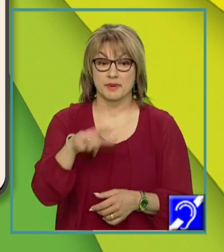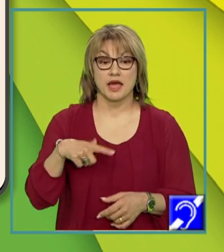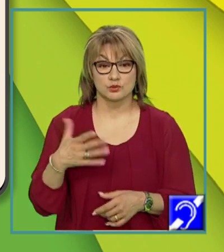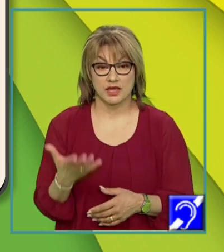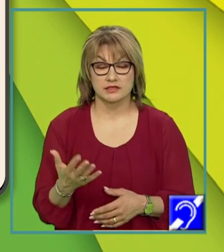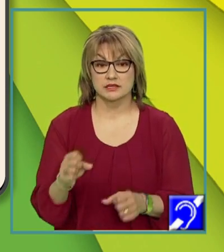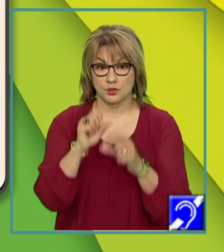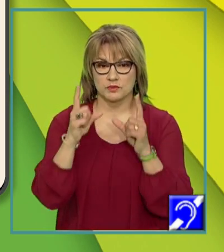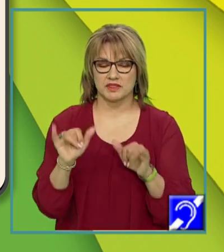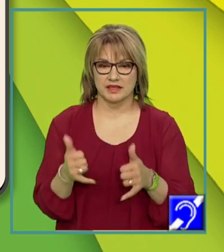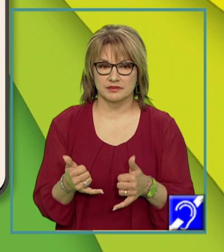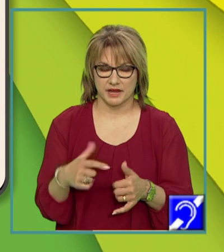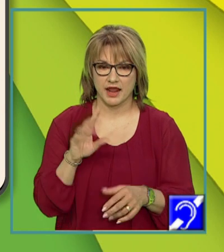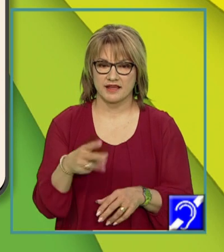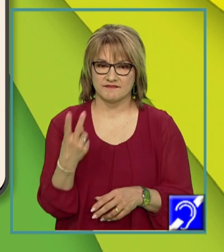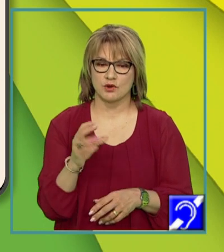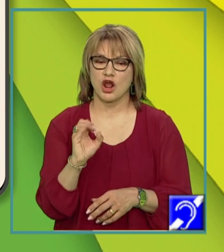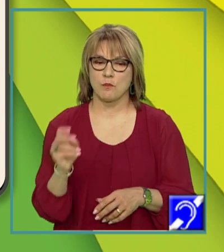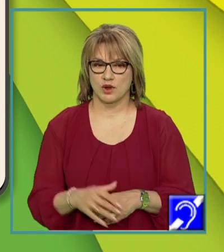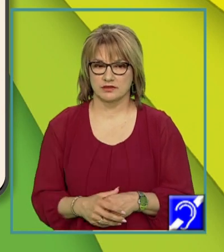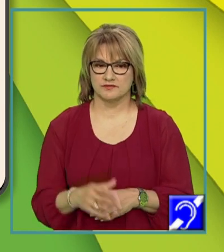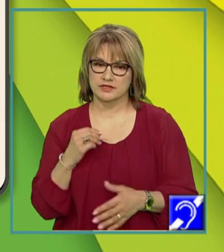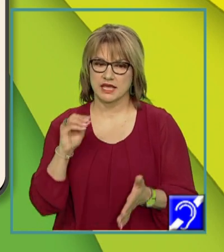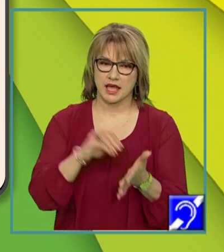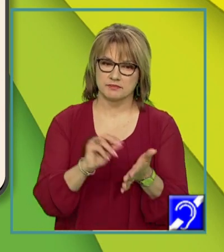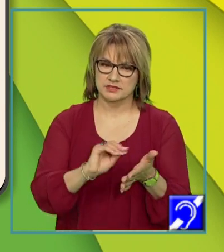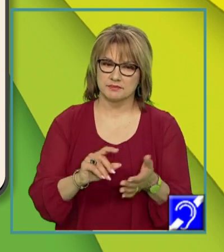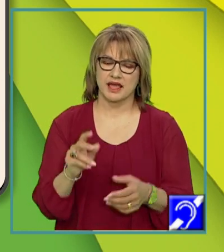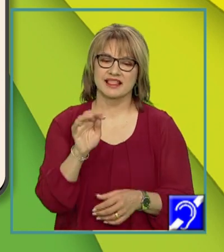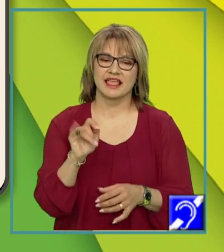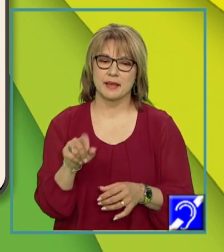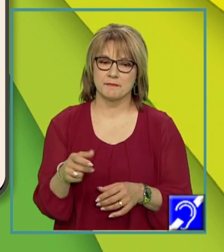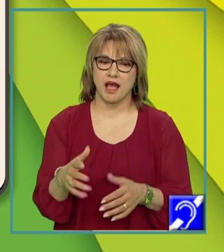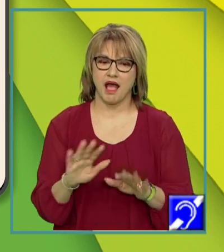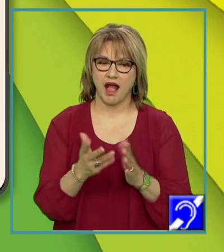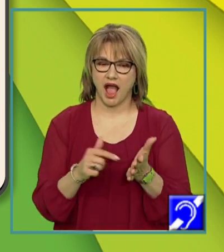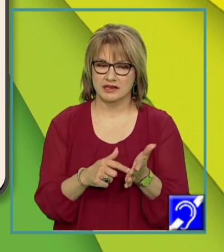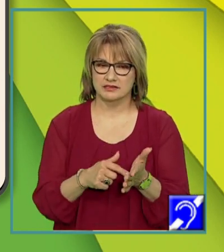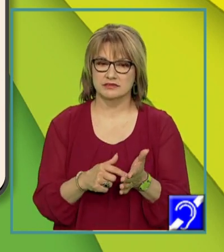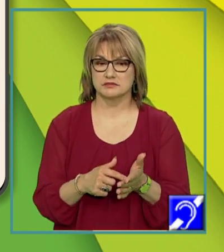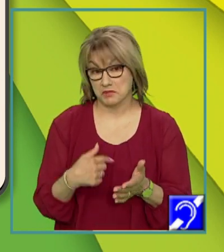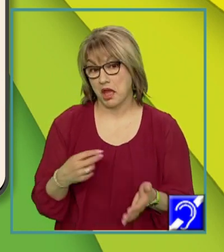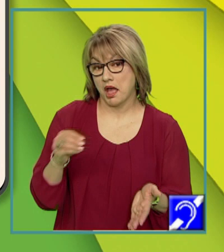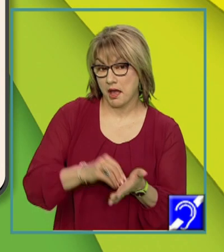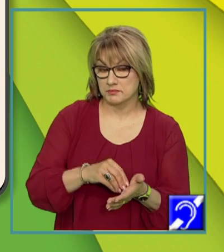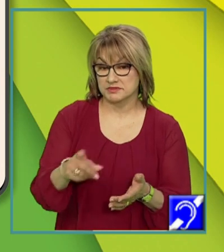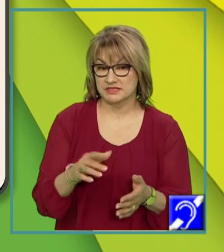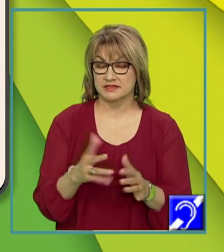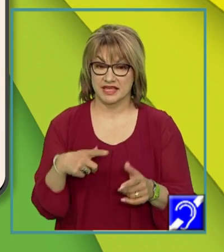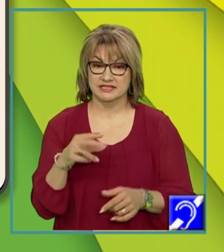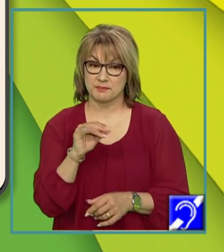întâmplare, valoare copulativă. Mi-am însemnat tema în carnețel. Mi-am notat tema în carnețel și observăm valoarea predicativă.